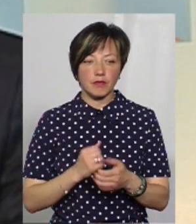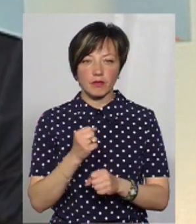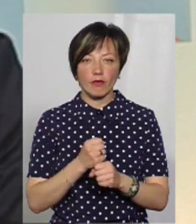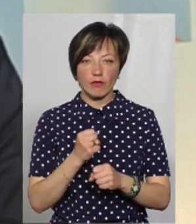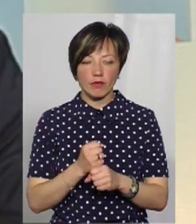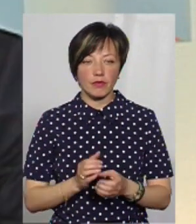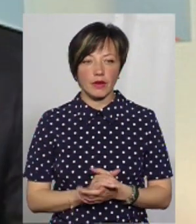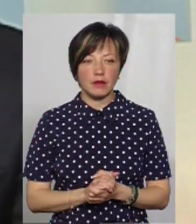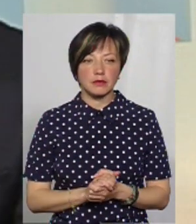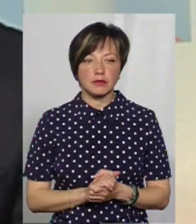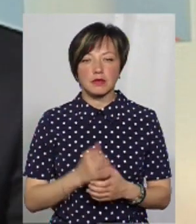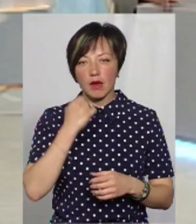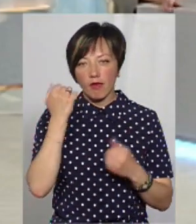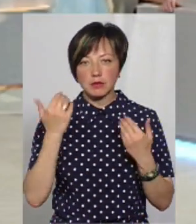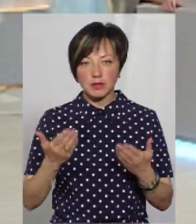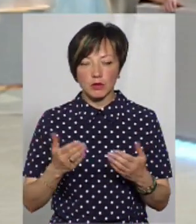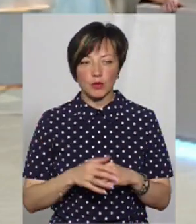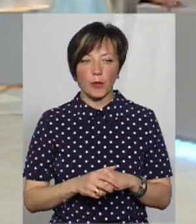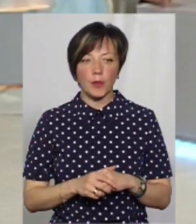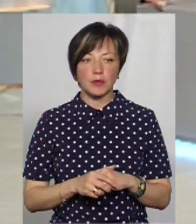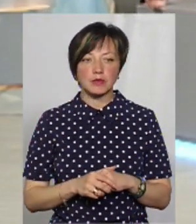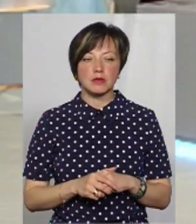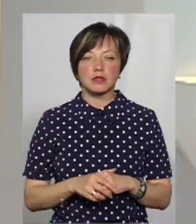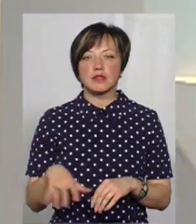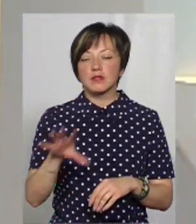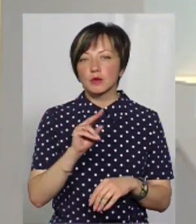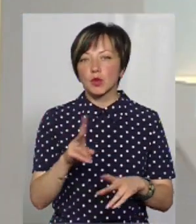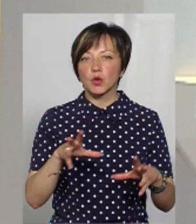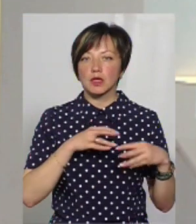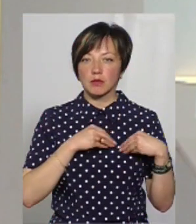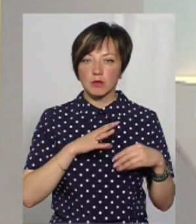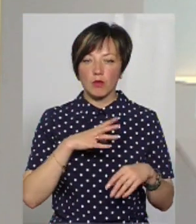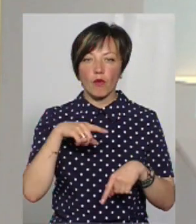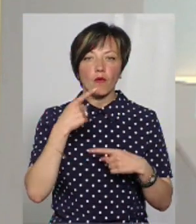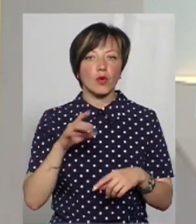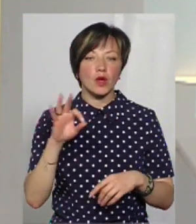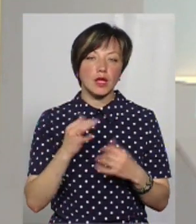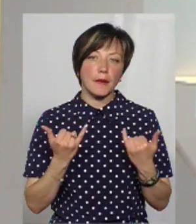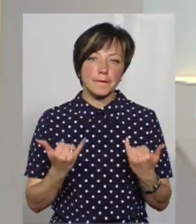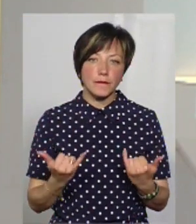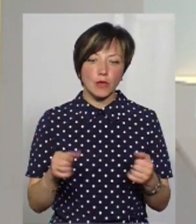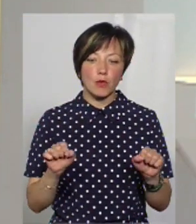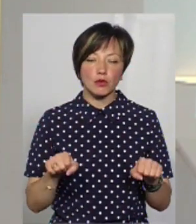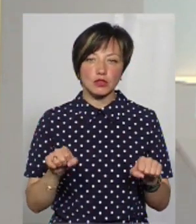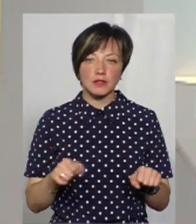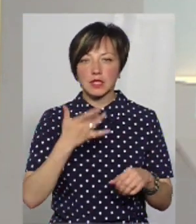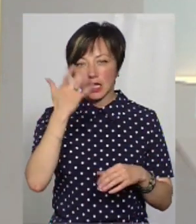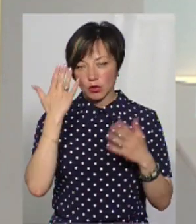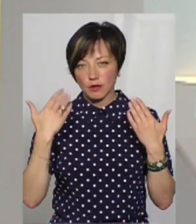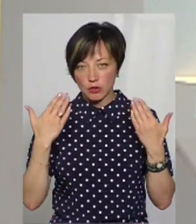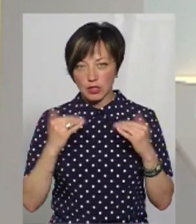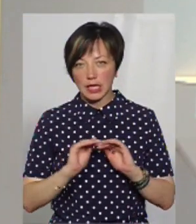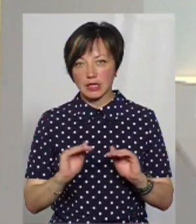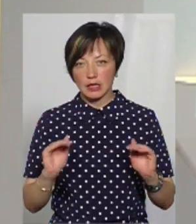вже розроблена. Я вам дякую. Дякую всім, хто нас дивився. Ми говорили сьогодні про можливості літнього